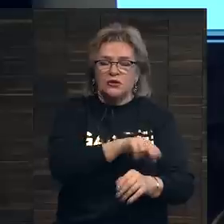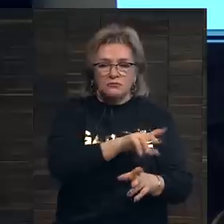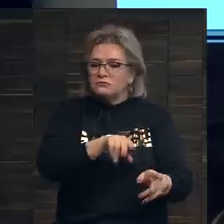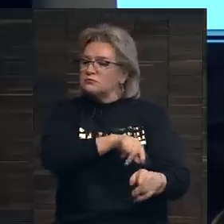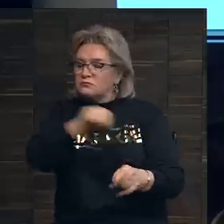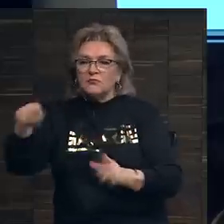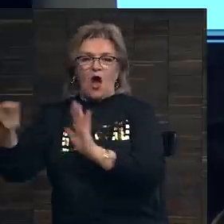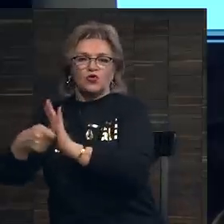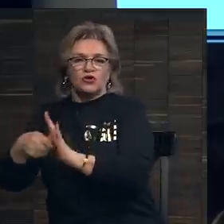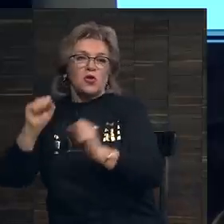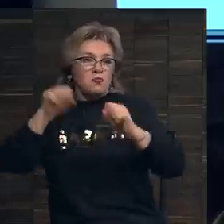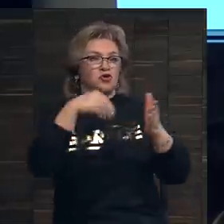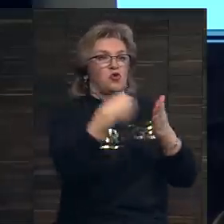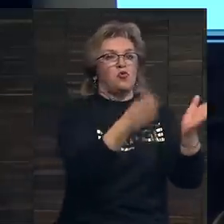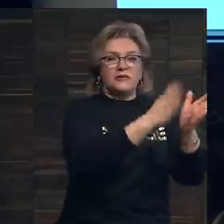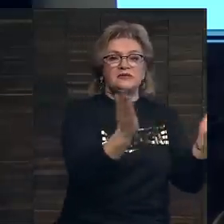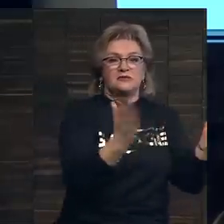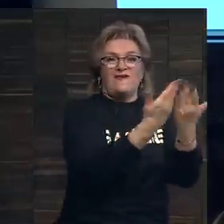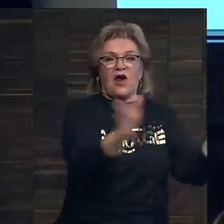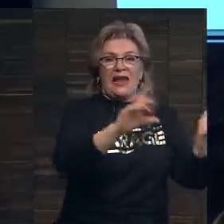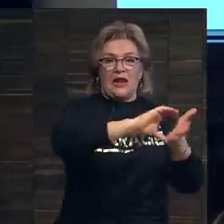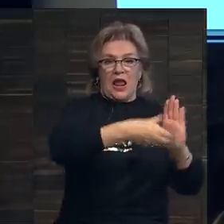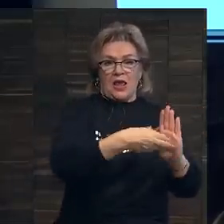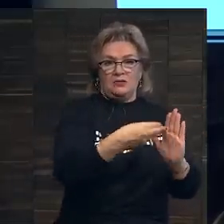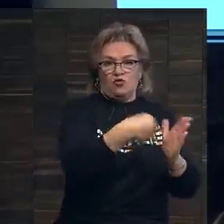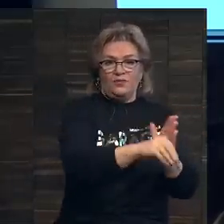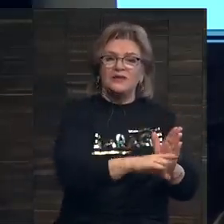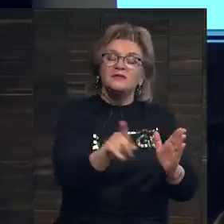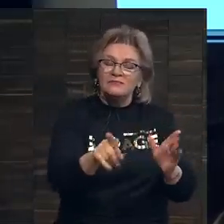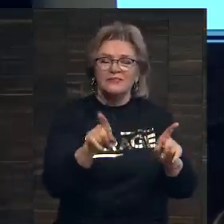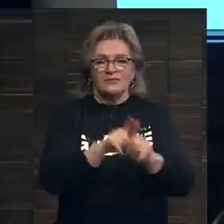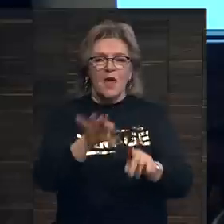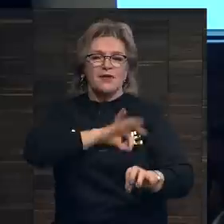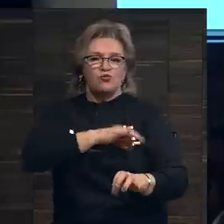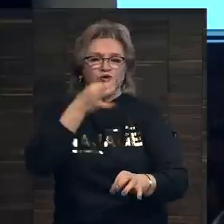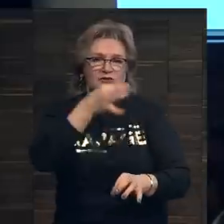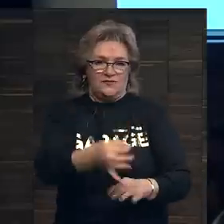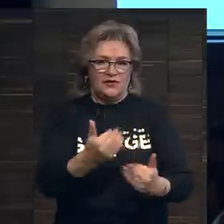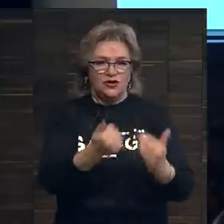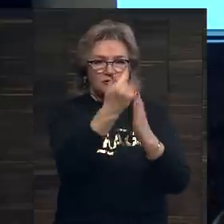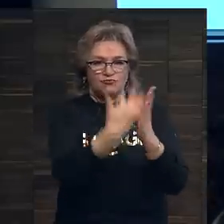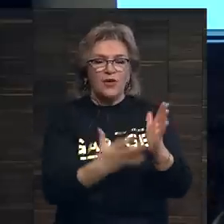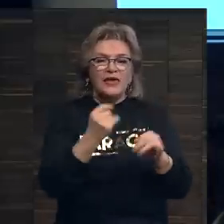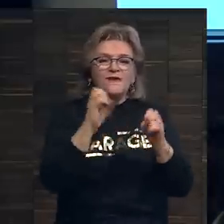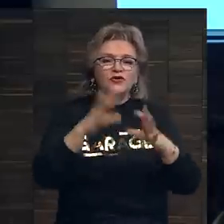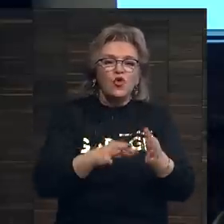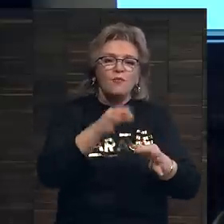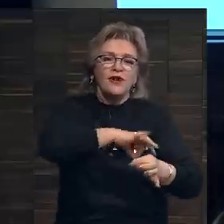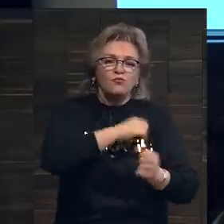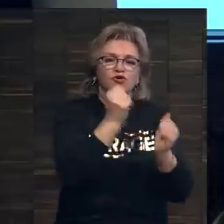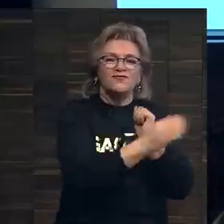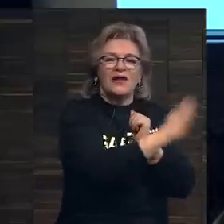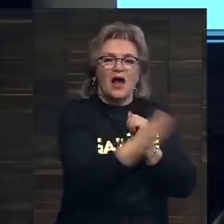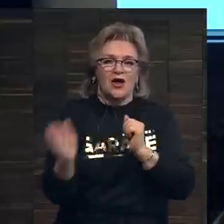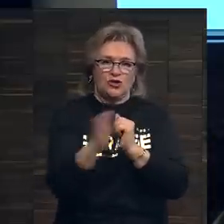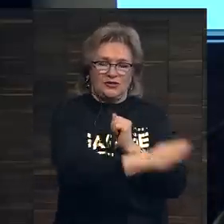на аукцион, а не покупают произведения в галерее. И вот я сейчас опишу такие преимущества, и опишу, в чем преимущество для каждой